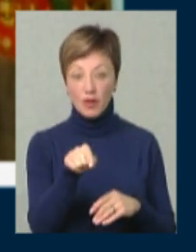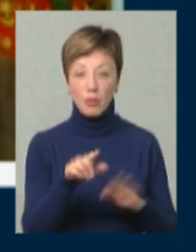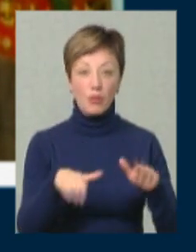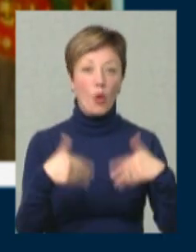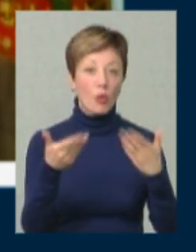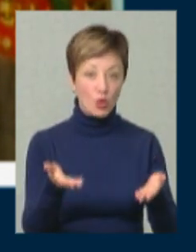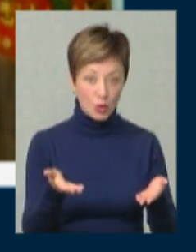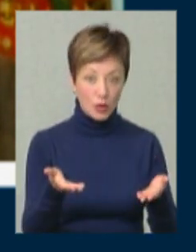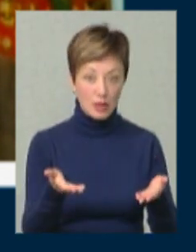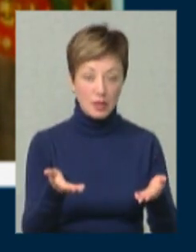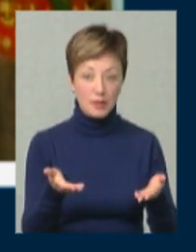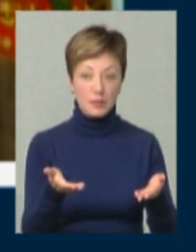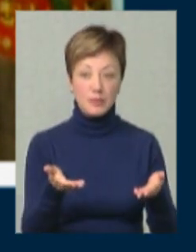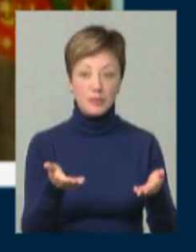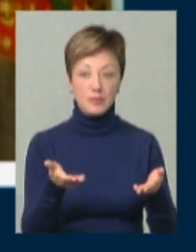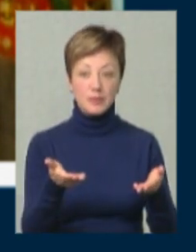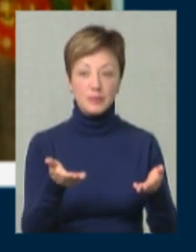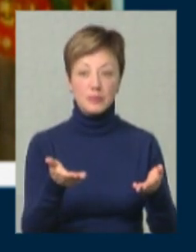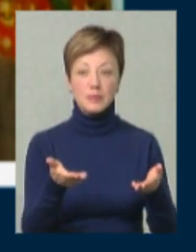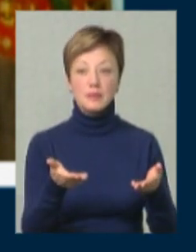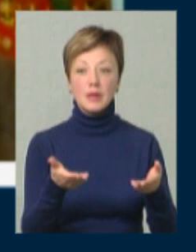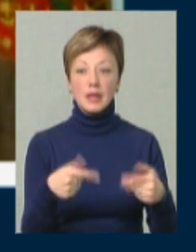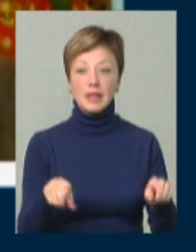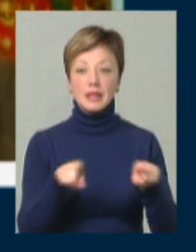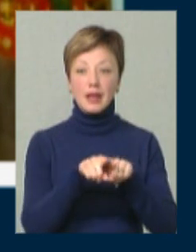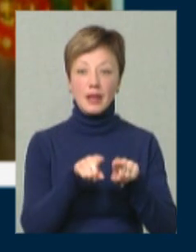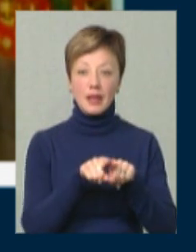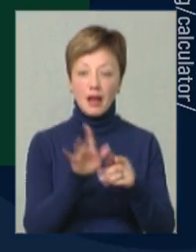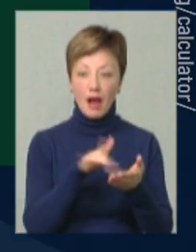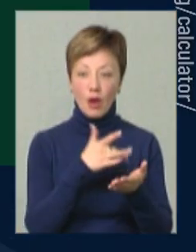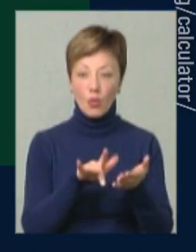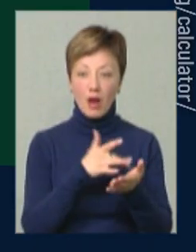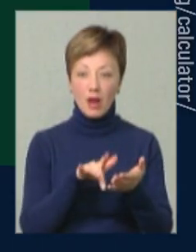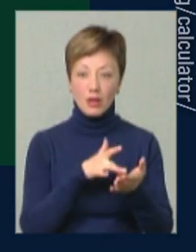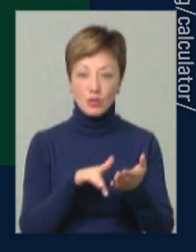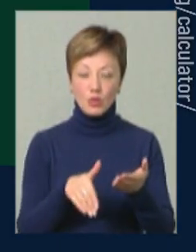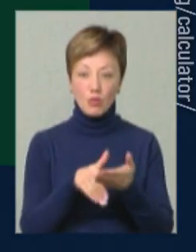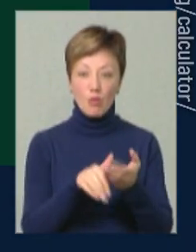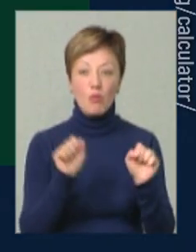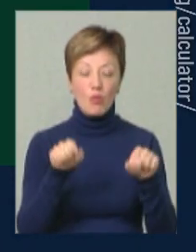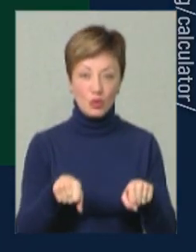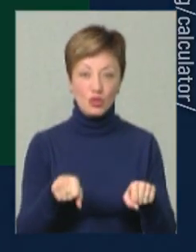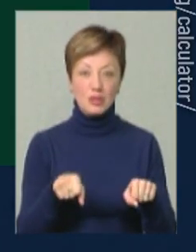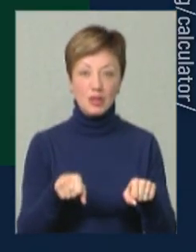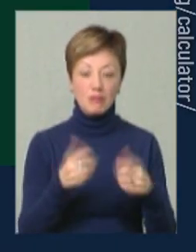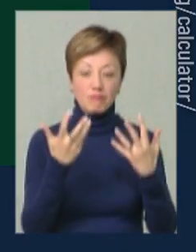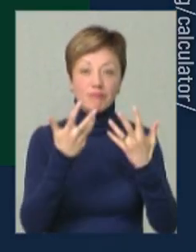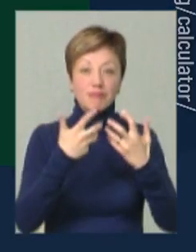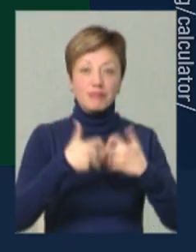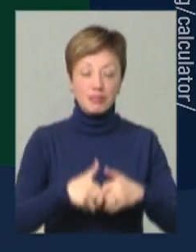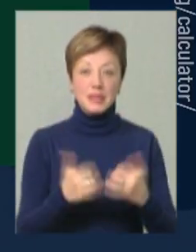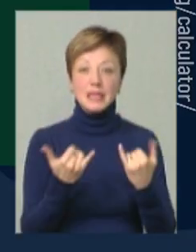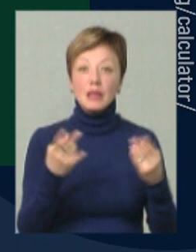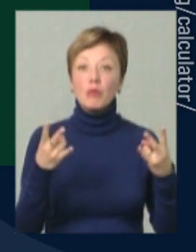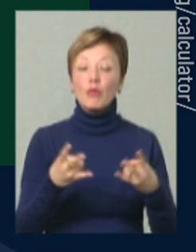пропонуєте такий калькулятор, за допомогою якого можна обрахувати,